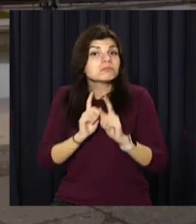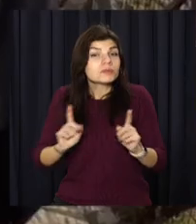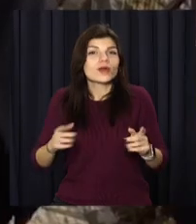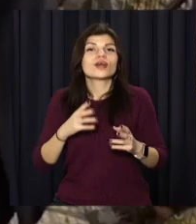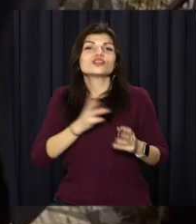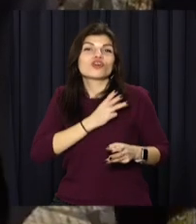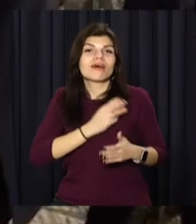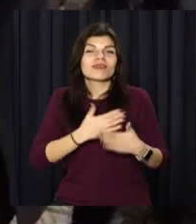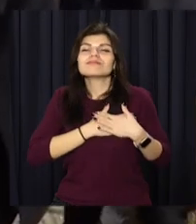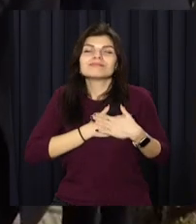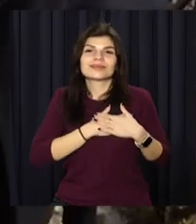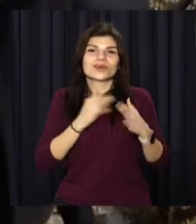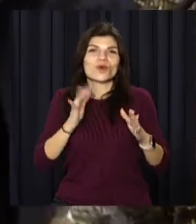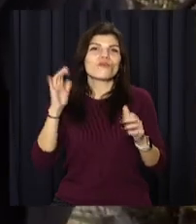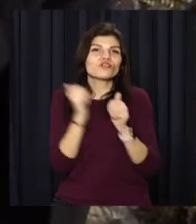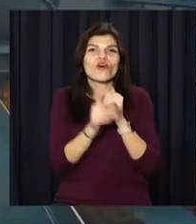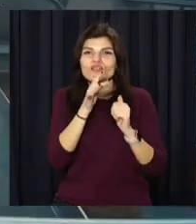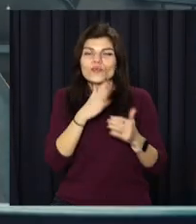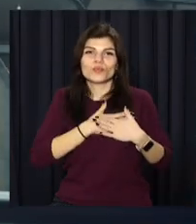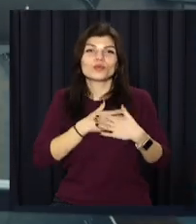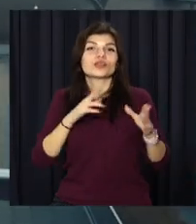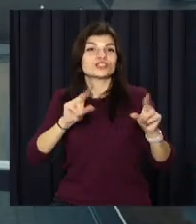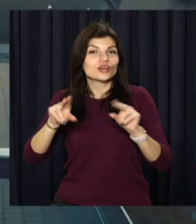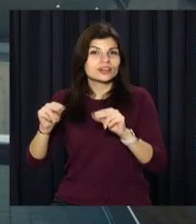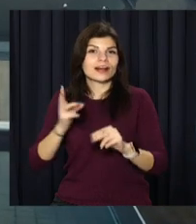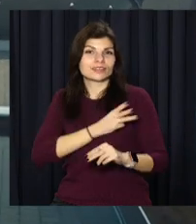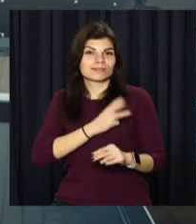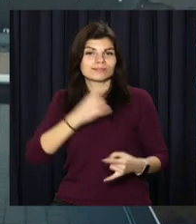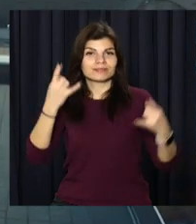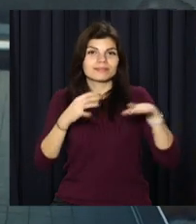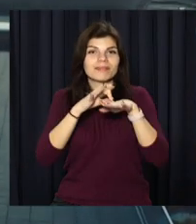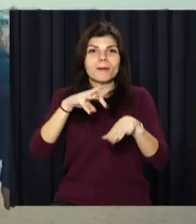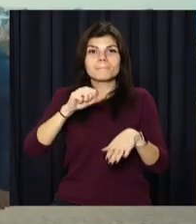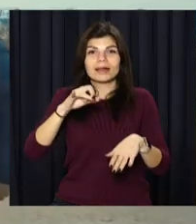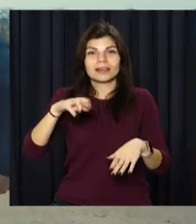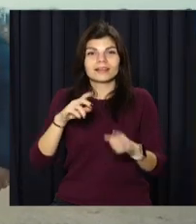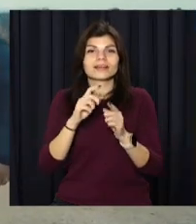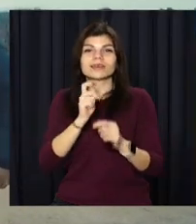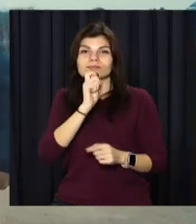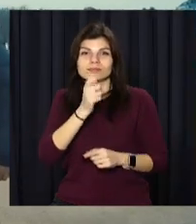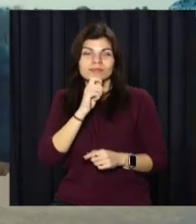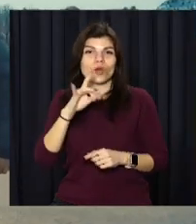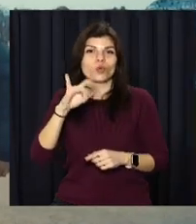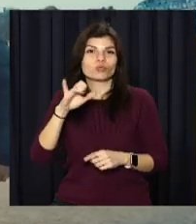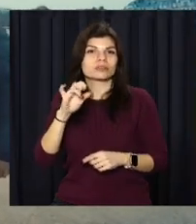кохати та бути коханим повсяк час. Любови та счастья зичать Мария Трибушенко та Руслан Жоптоухов.